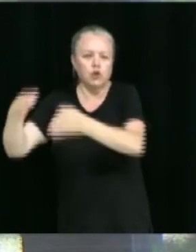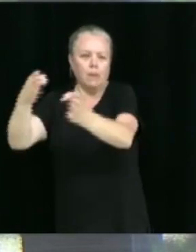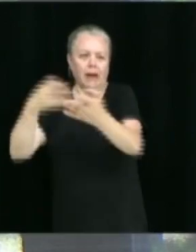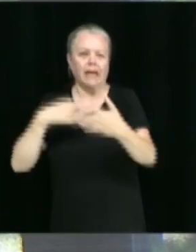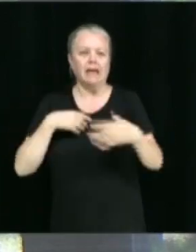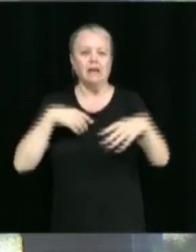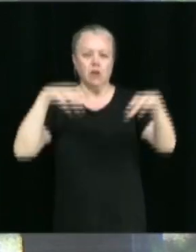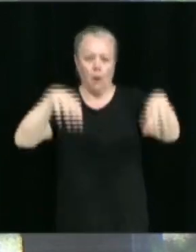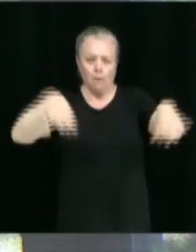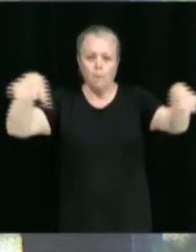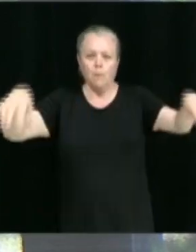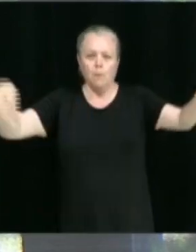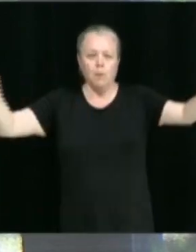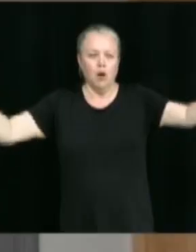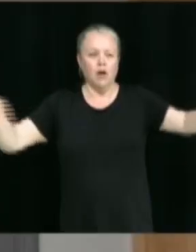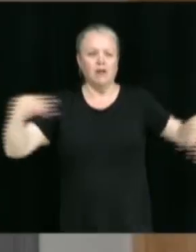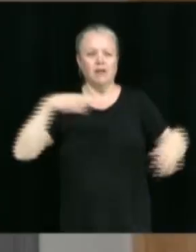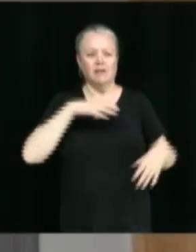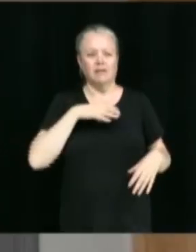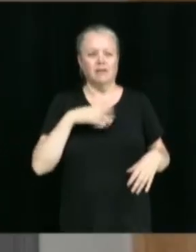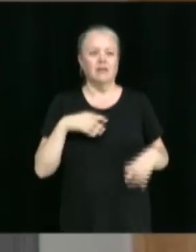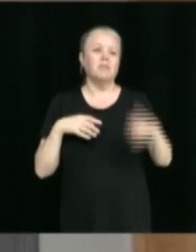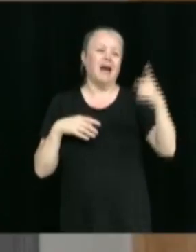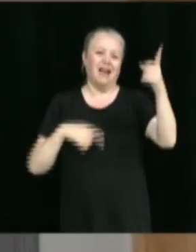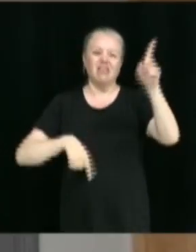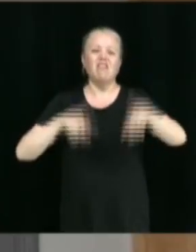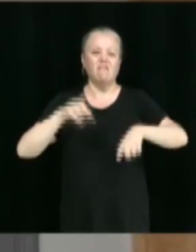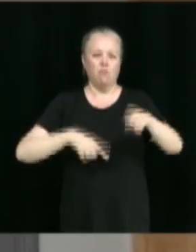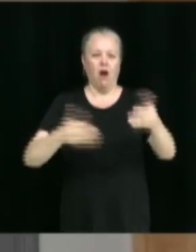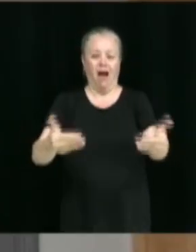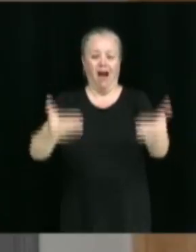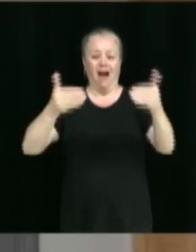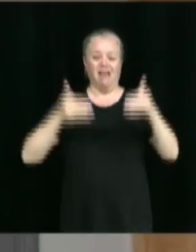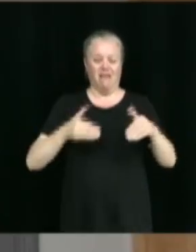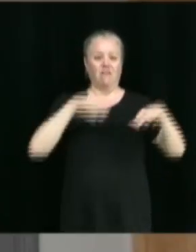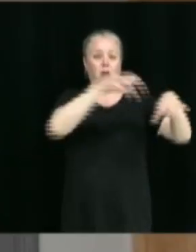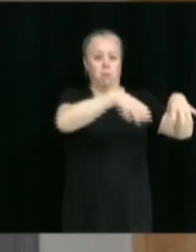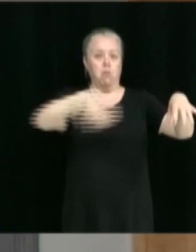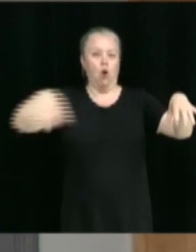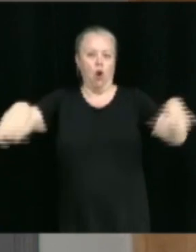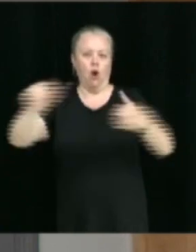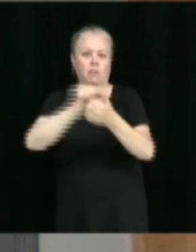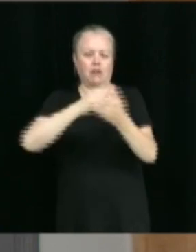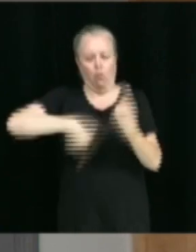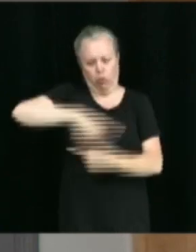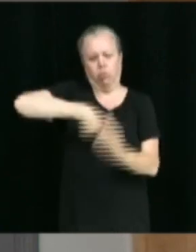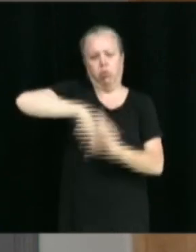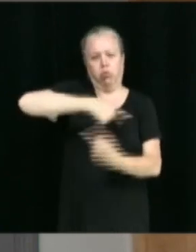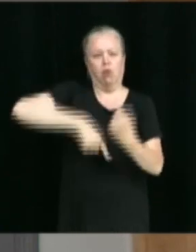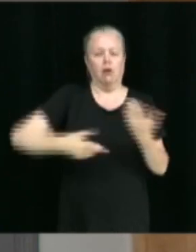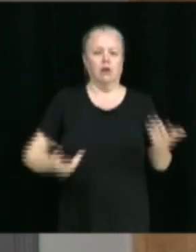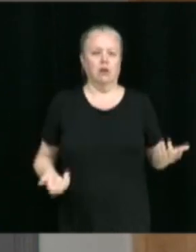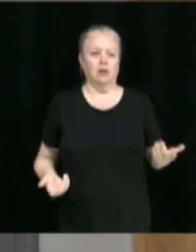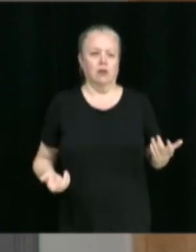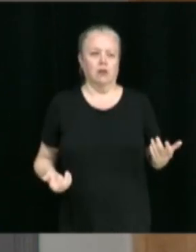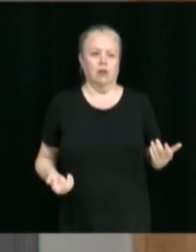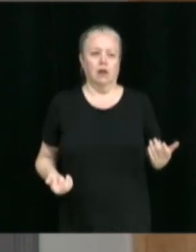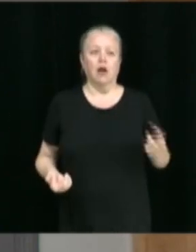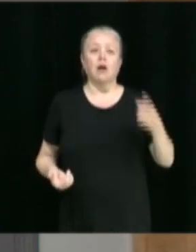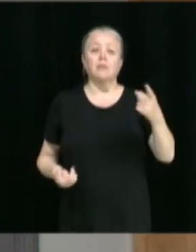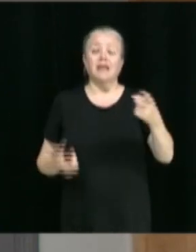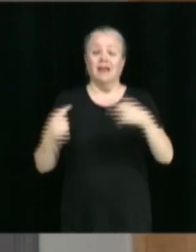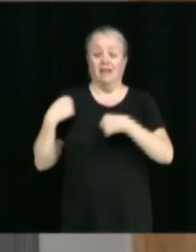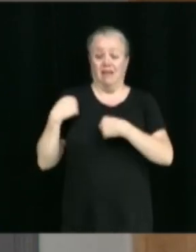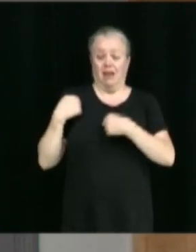en dehors. Sauf qu'ils font des drifts en avant des blocs. En avant des blocs, OK. depuis que Giorgale-Roux est ouvert jusqu